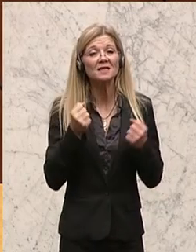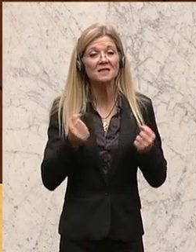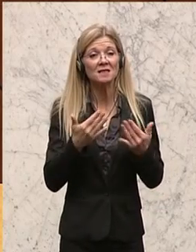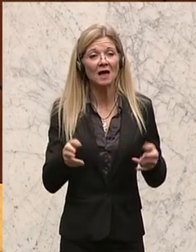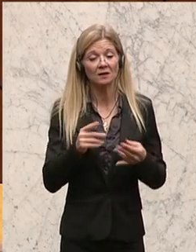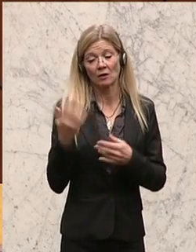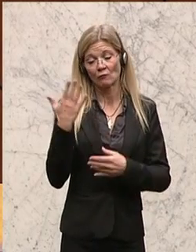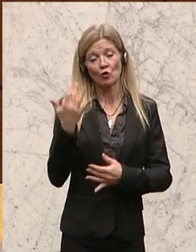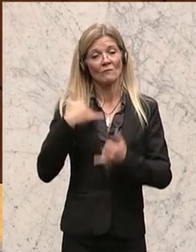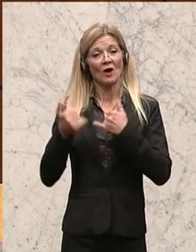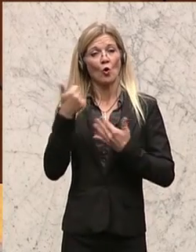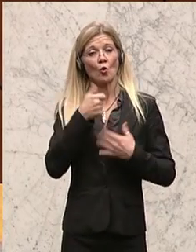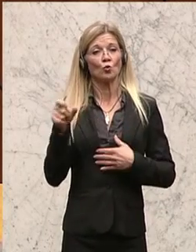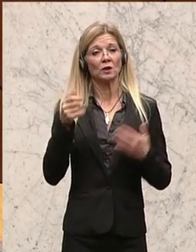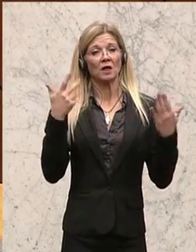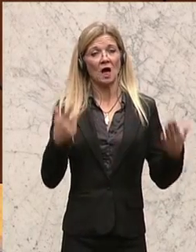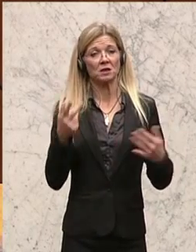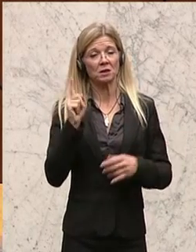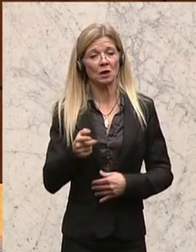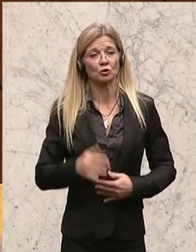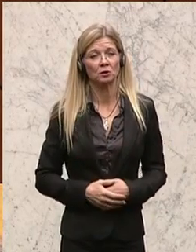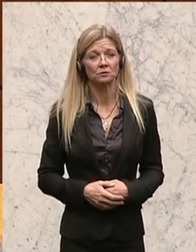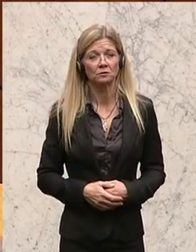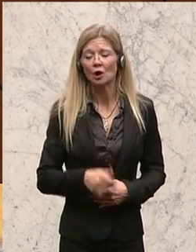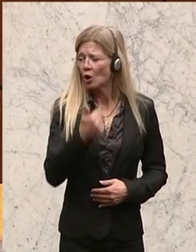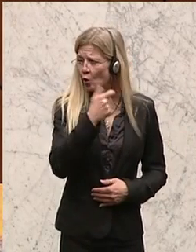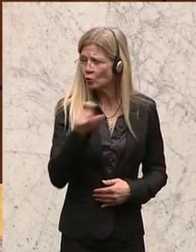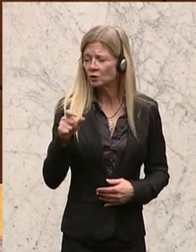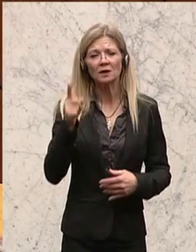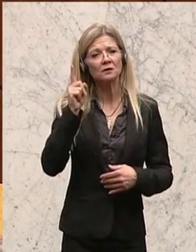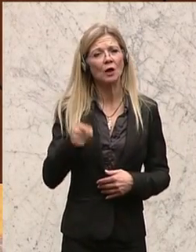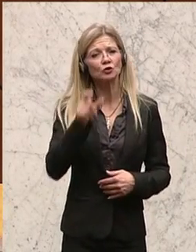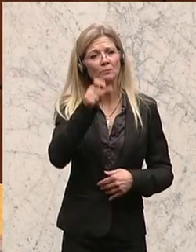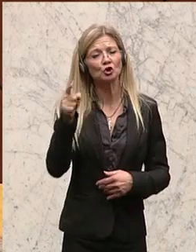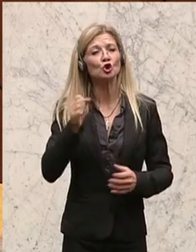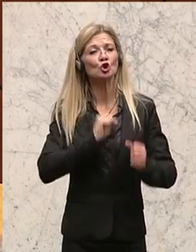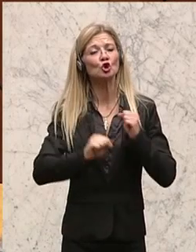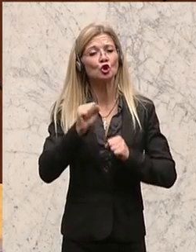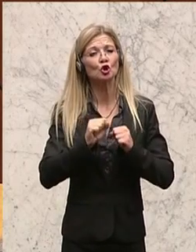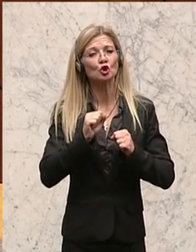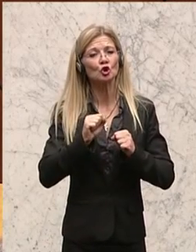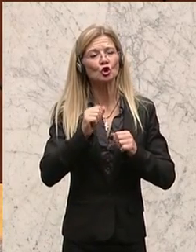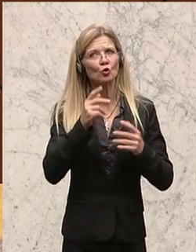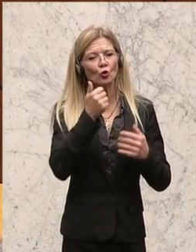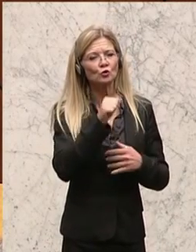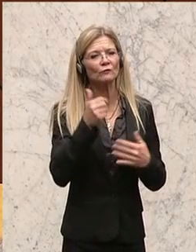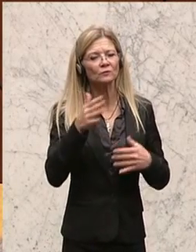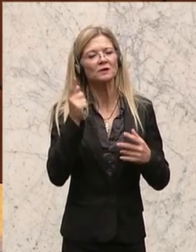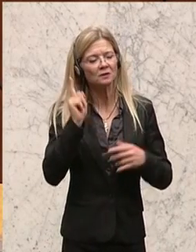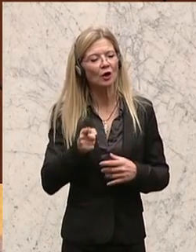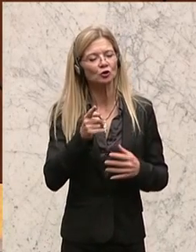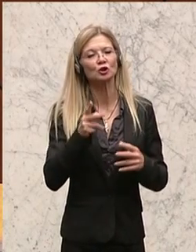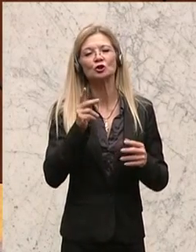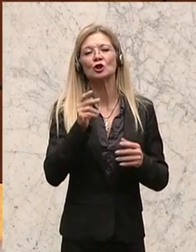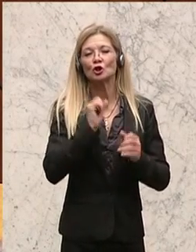185.000 Personen im Notstand, das war vor fünf Jahren 100.000 Personen und 80